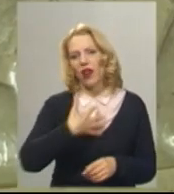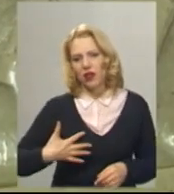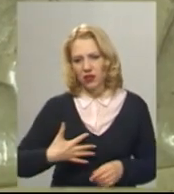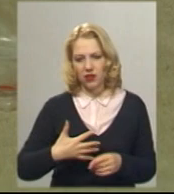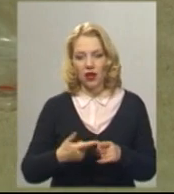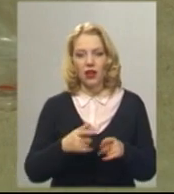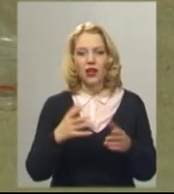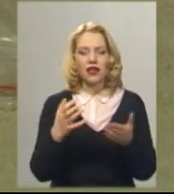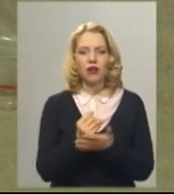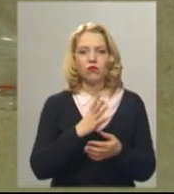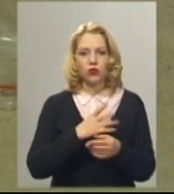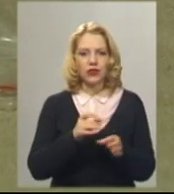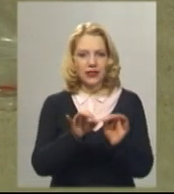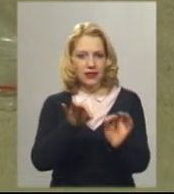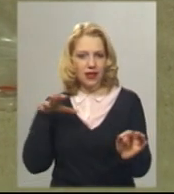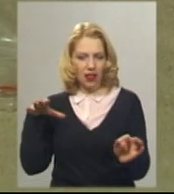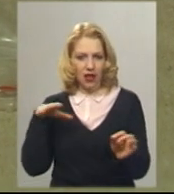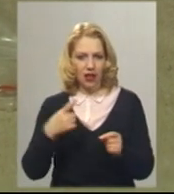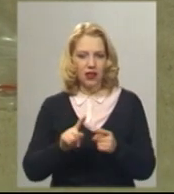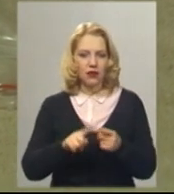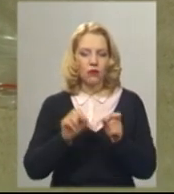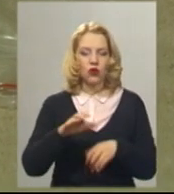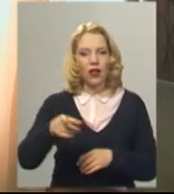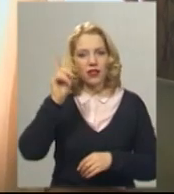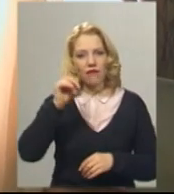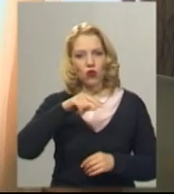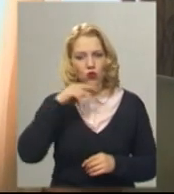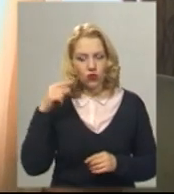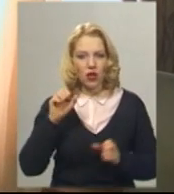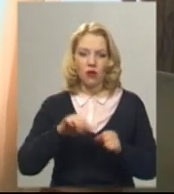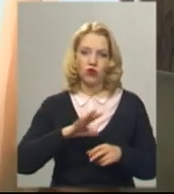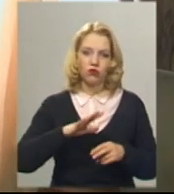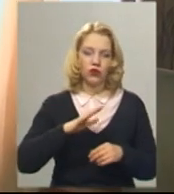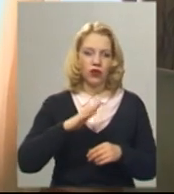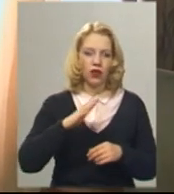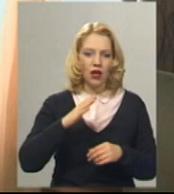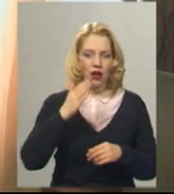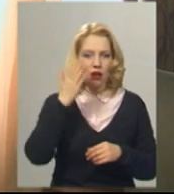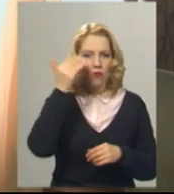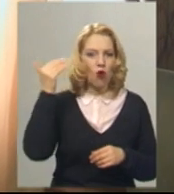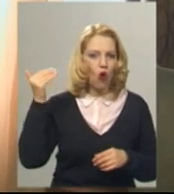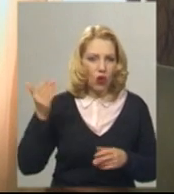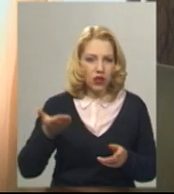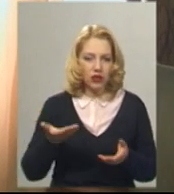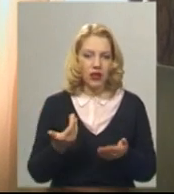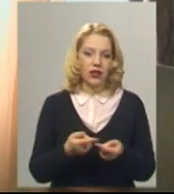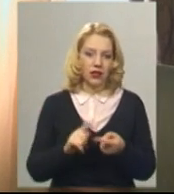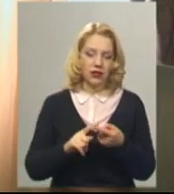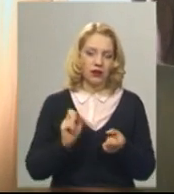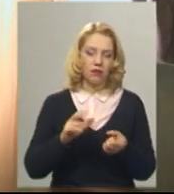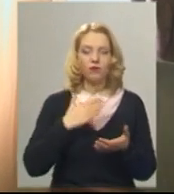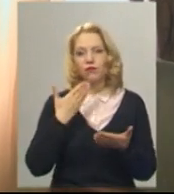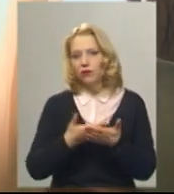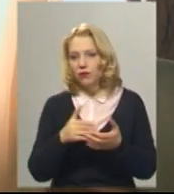наконечник стріли. Це як давньоруського часу може бути, так і принесений монголами. Відповідно від цього ми можемо відштовхуватися і